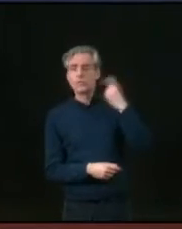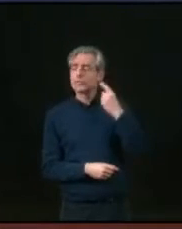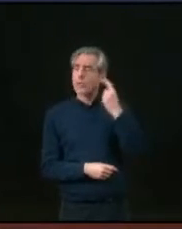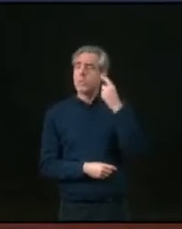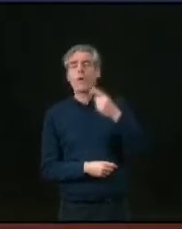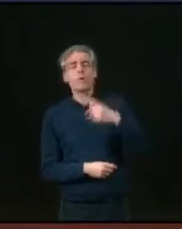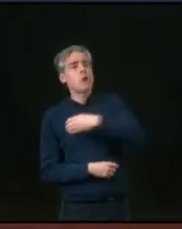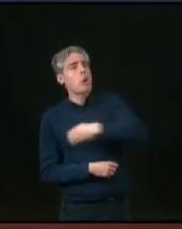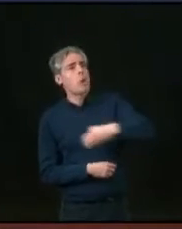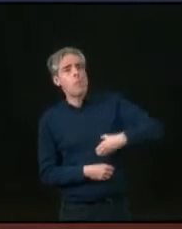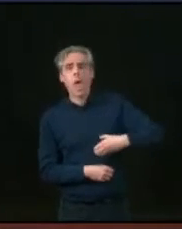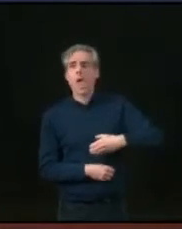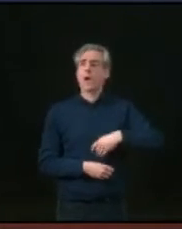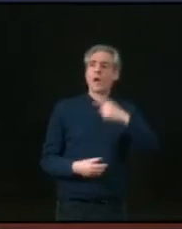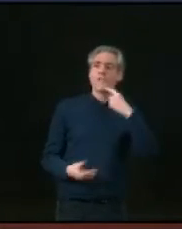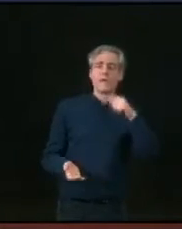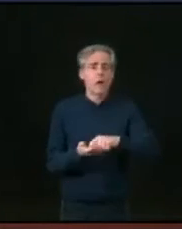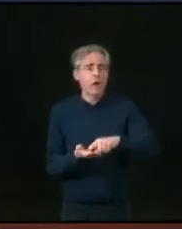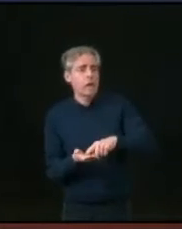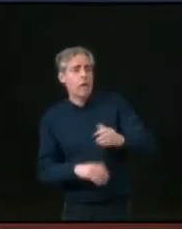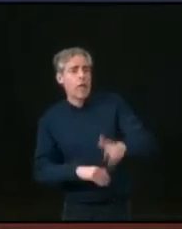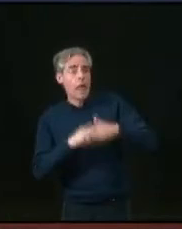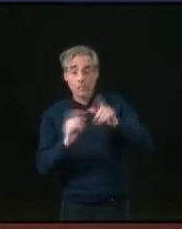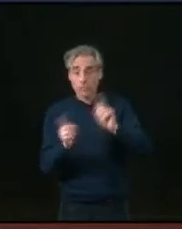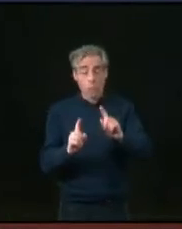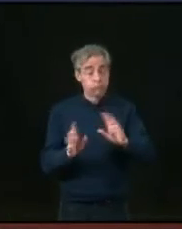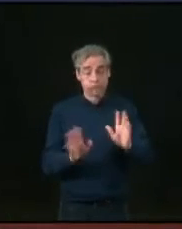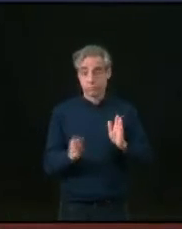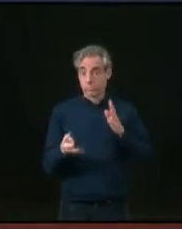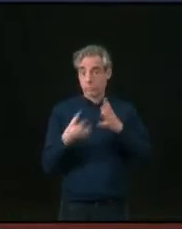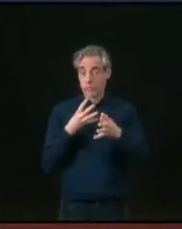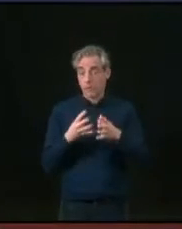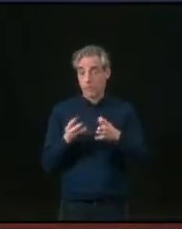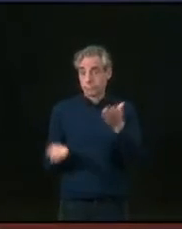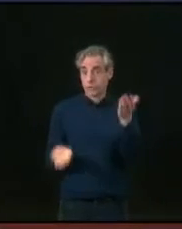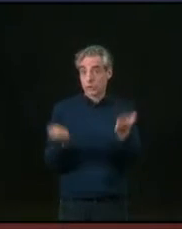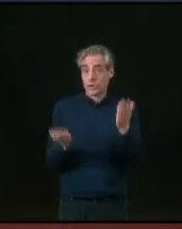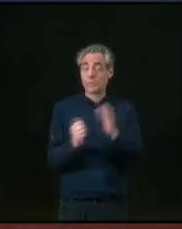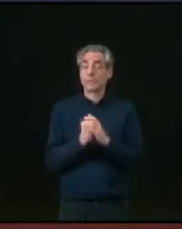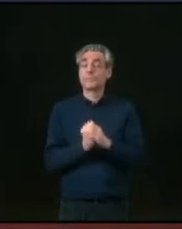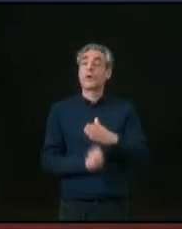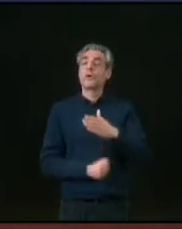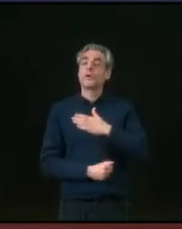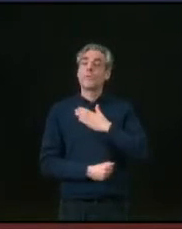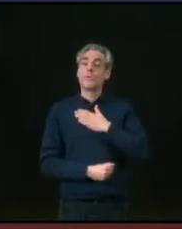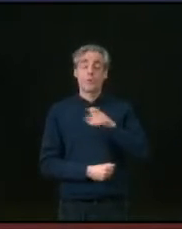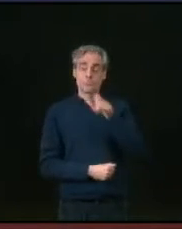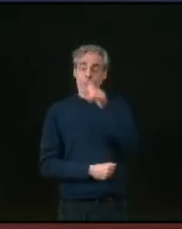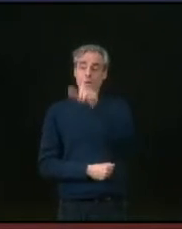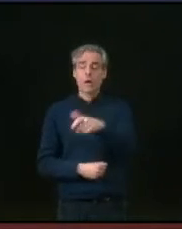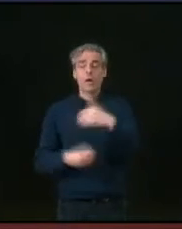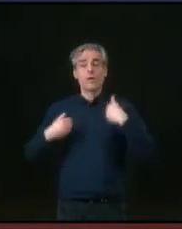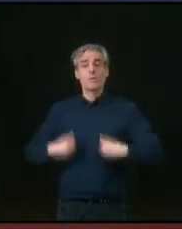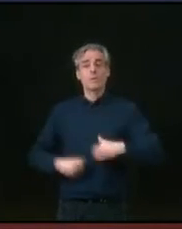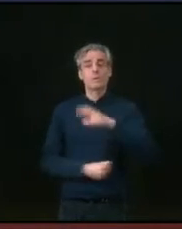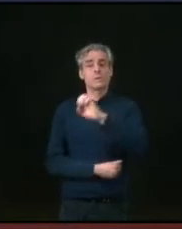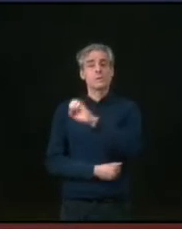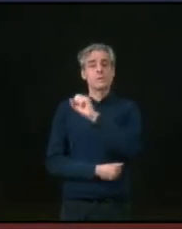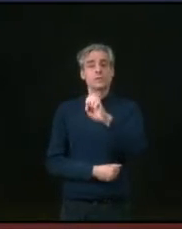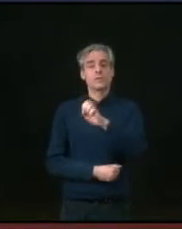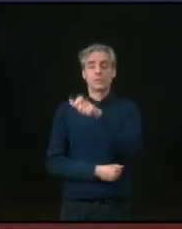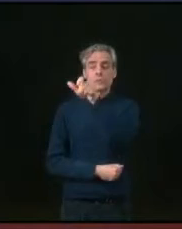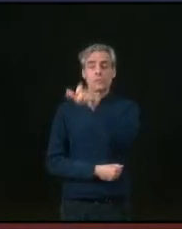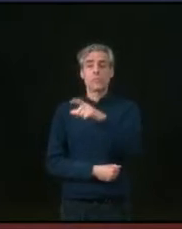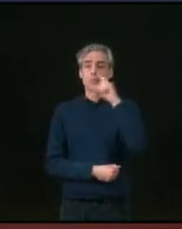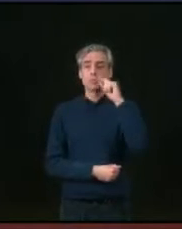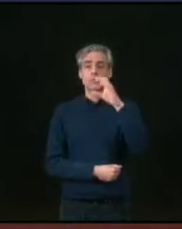c'est pas transparent, on n rien à cacher ». Que j'ai sollicité un membre éminent du César, la personne d'Alain Cordès,